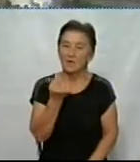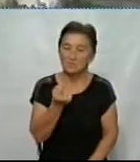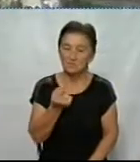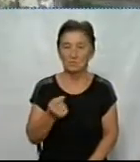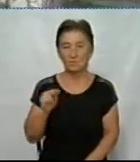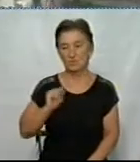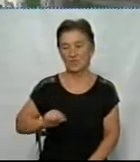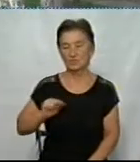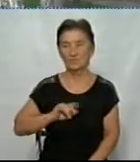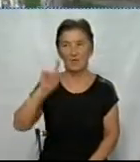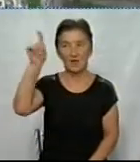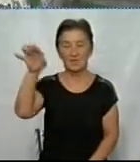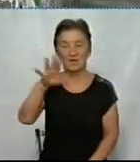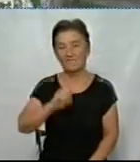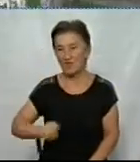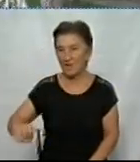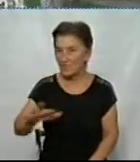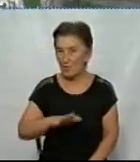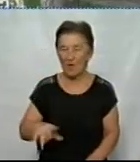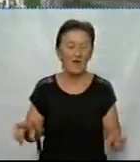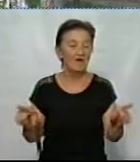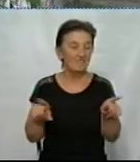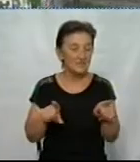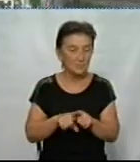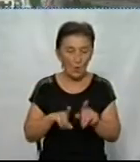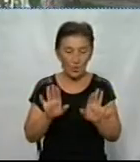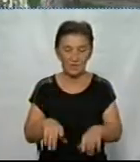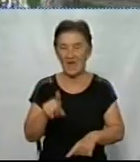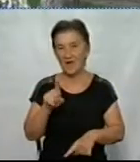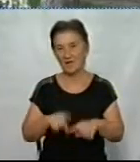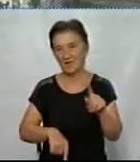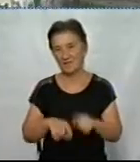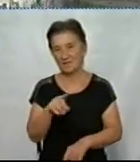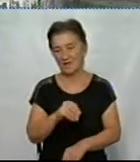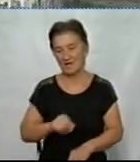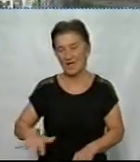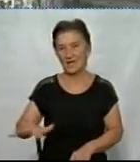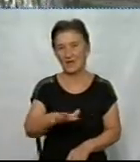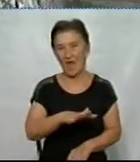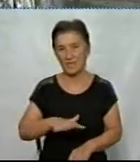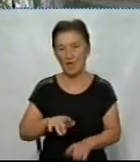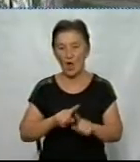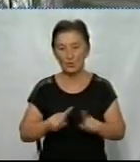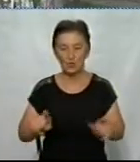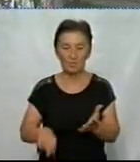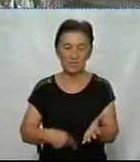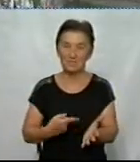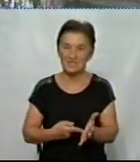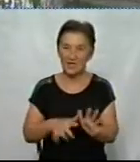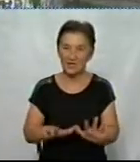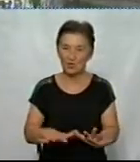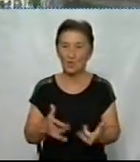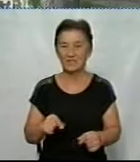Європі, працював, але все одно це, скажімо так, це рідна земля, рідний край, особливо містечко, в якому я народився.